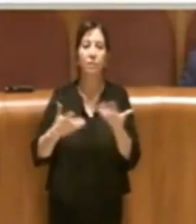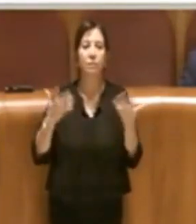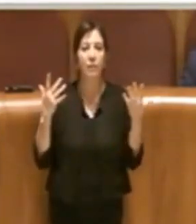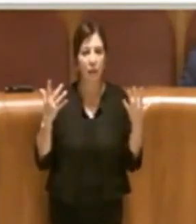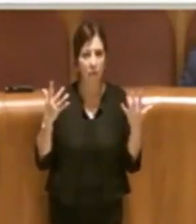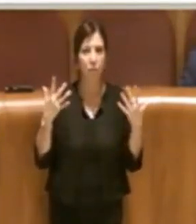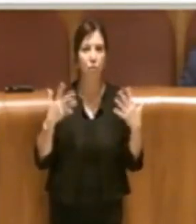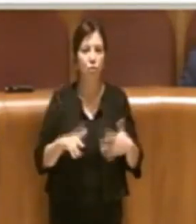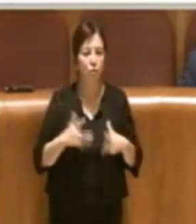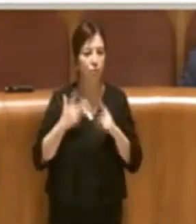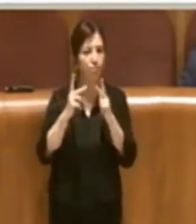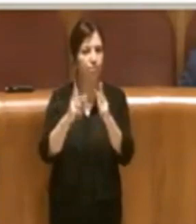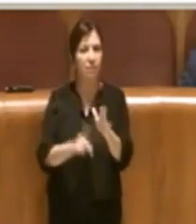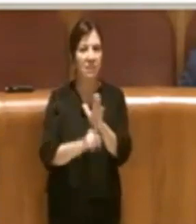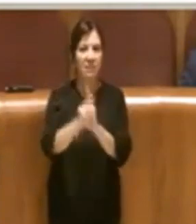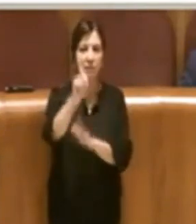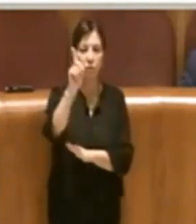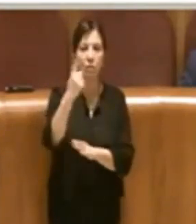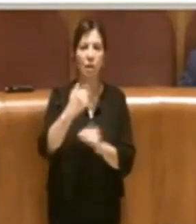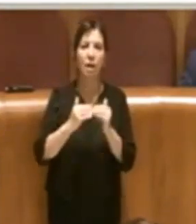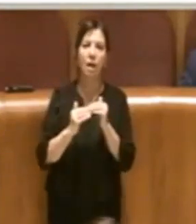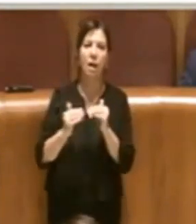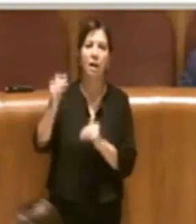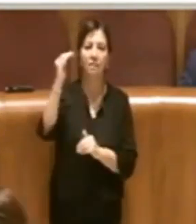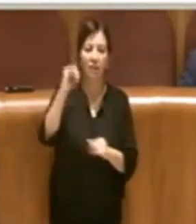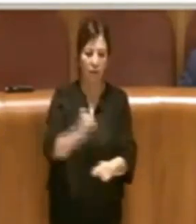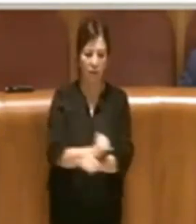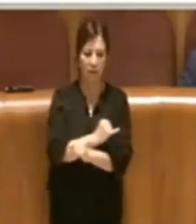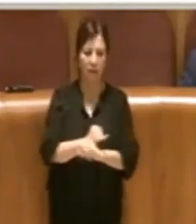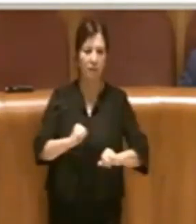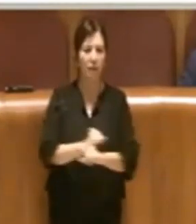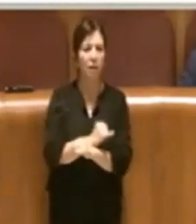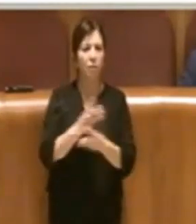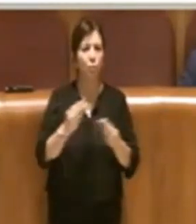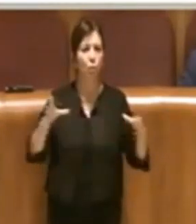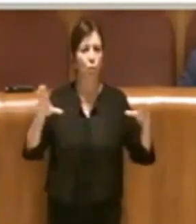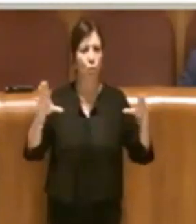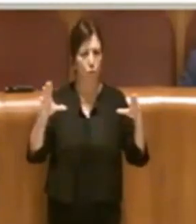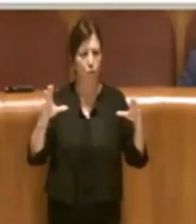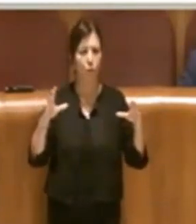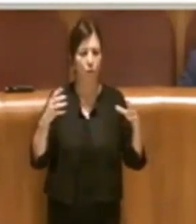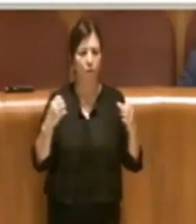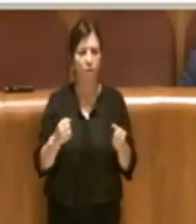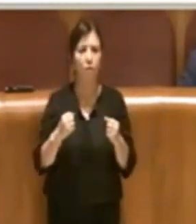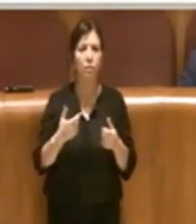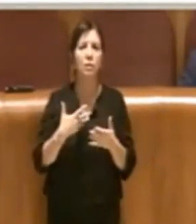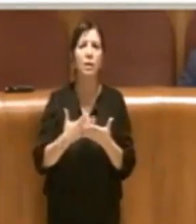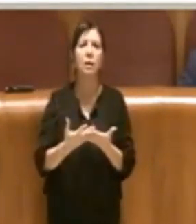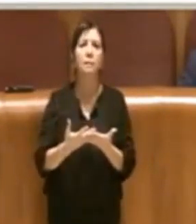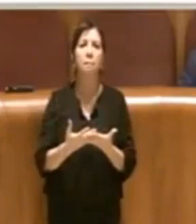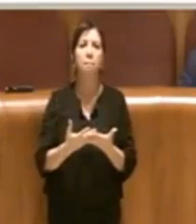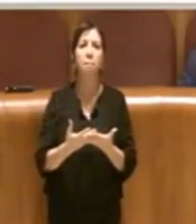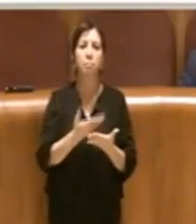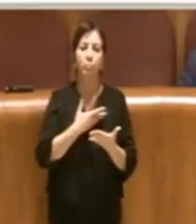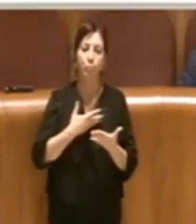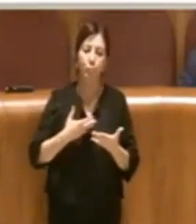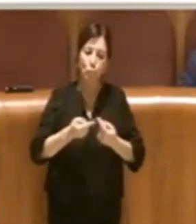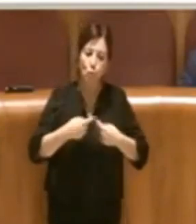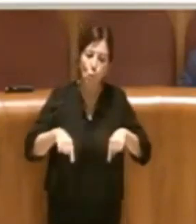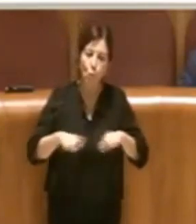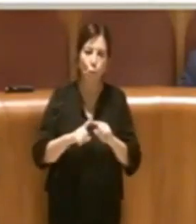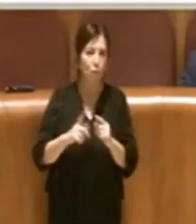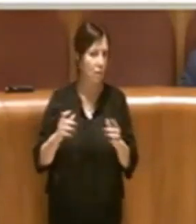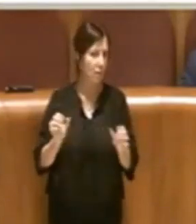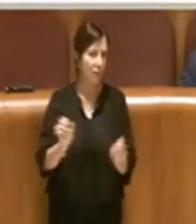portata a un livello di dettaglio molto spento, un livello di dettaglio che un consigliere naturalmente